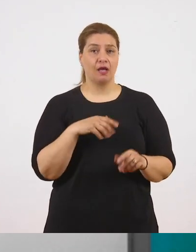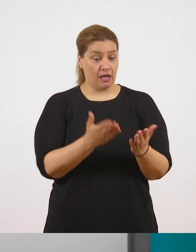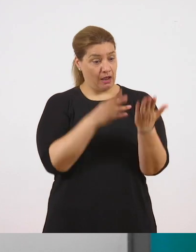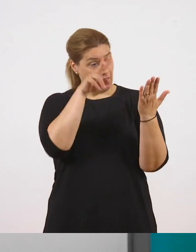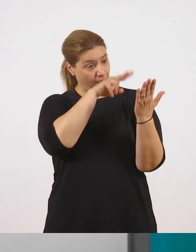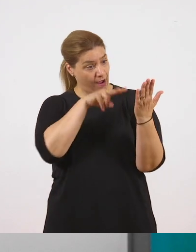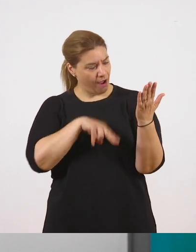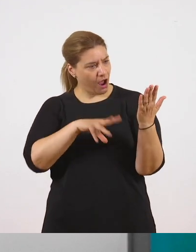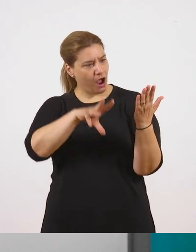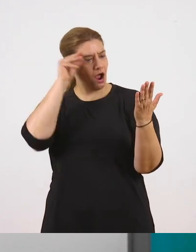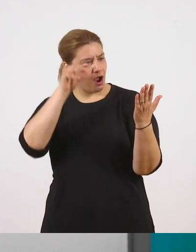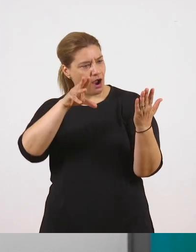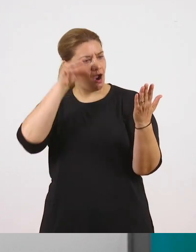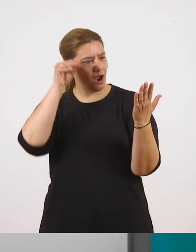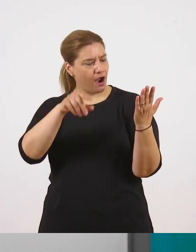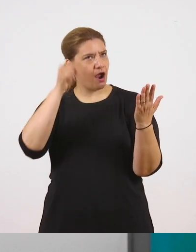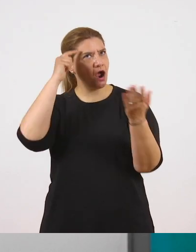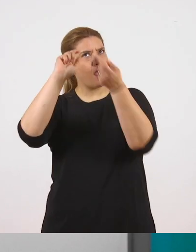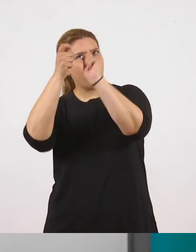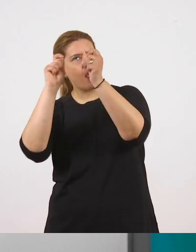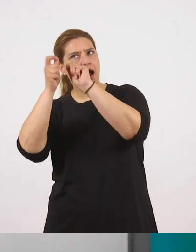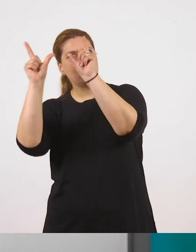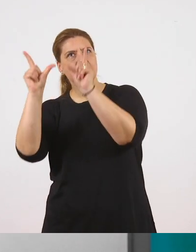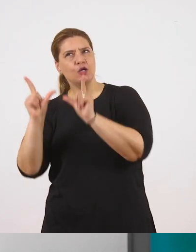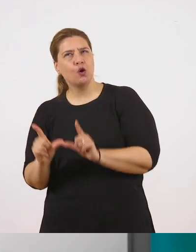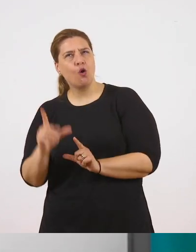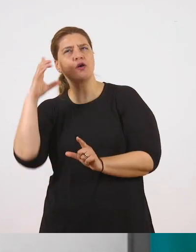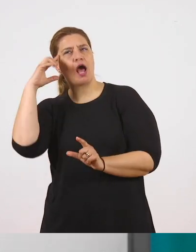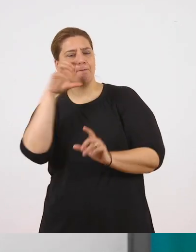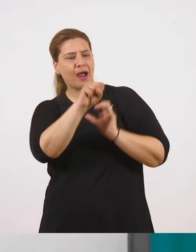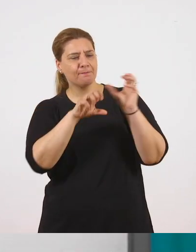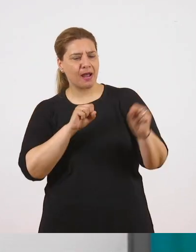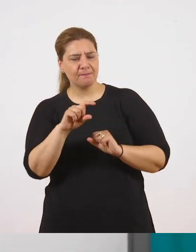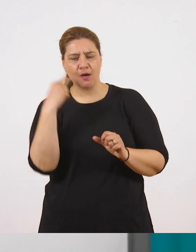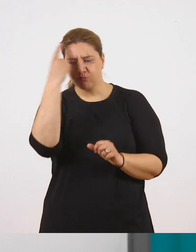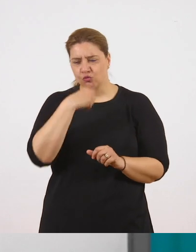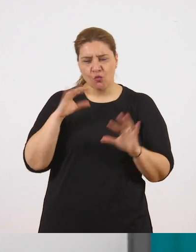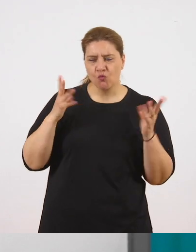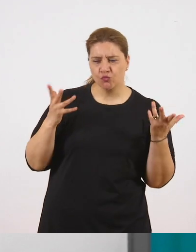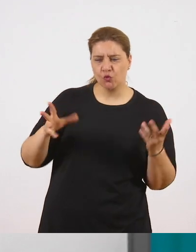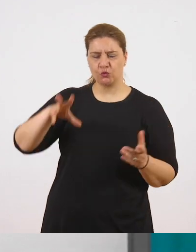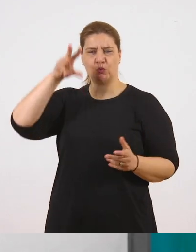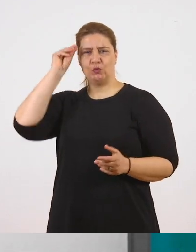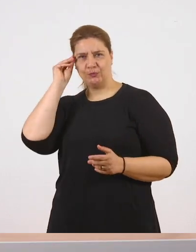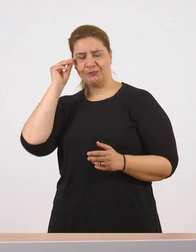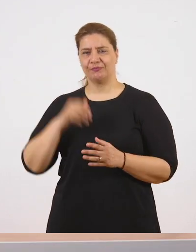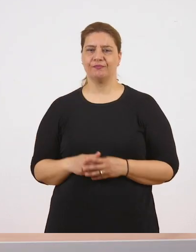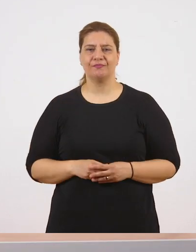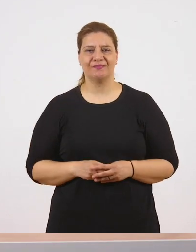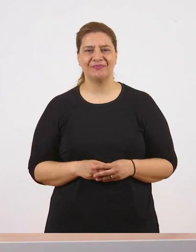λοιπόν που μας διαβάζει, να καταλάβει, να φτιάξει εικόνα. Πώς είναι αυτό το πρόσωπο που περιγράφουμε.